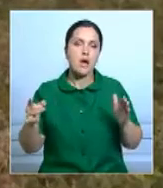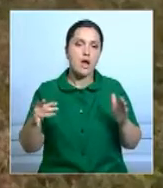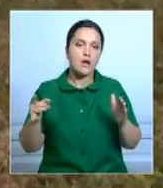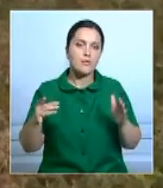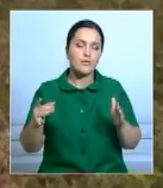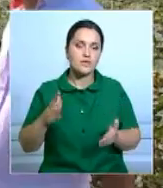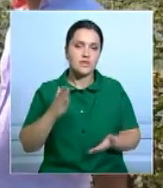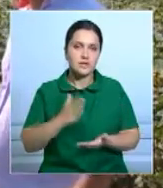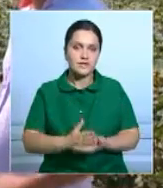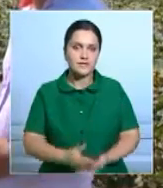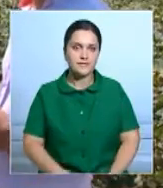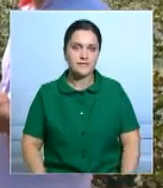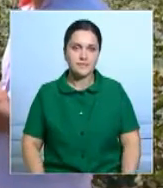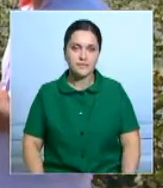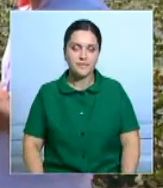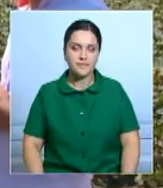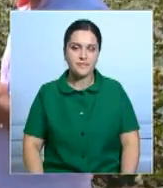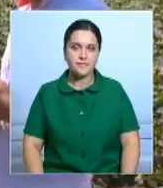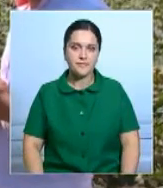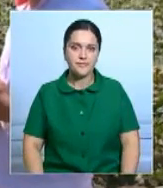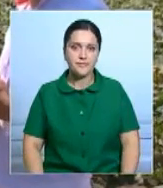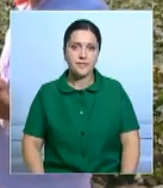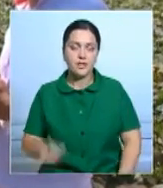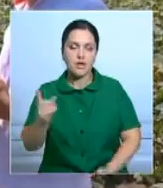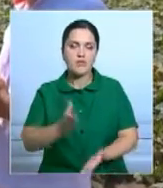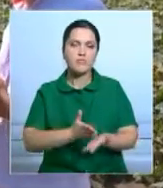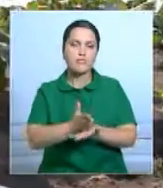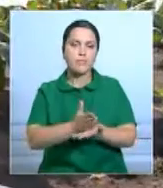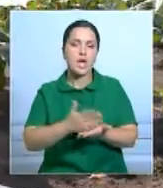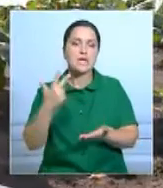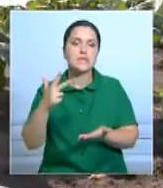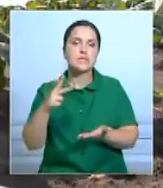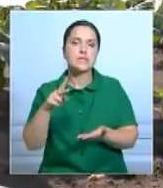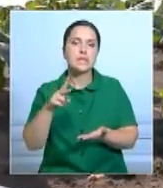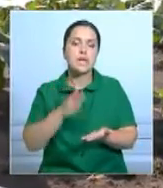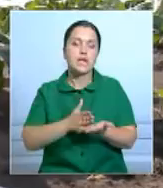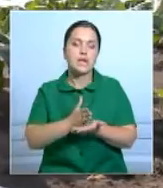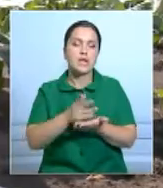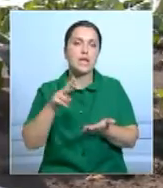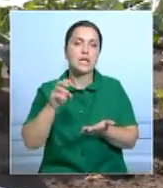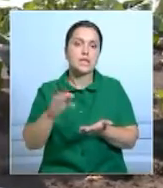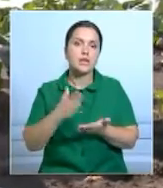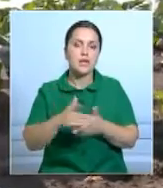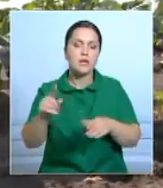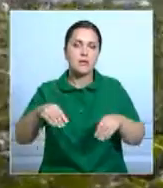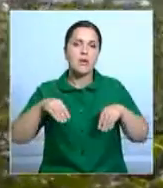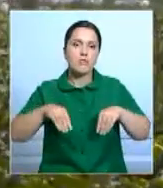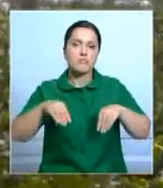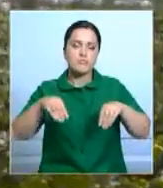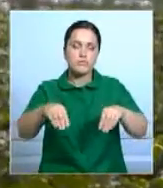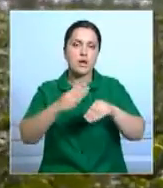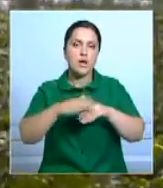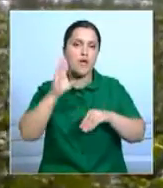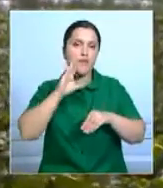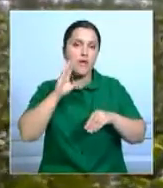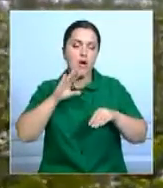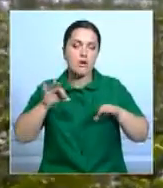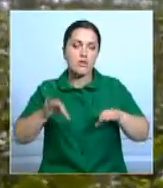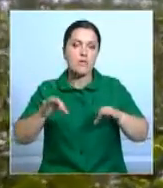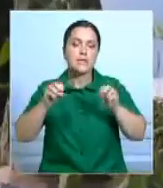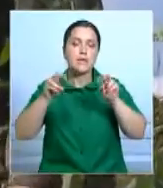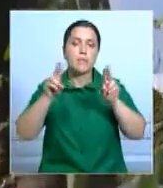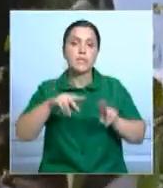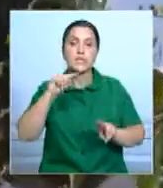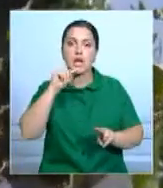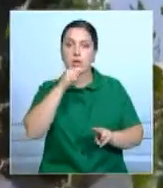красного арбуза. Эверест Ким – бахчевод с 30-летним стажем. Все поля на капельном орошении. Занимаются в хозяйстве овощами и